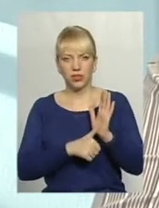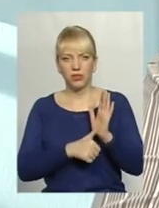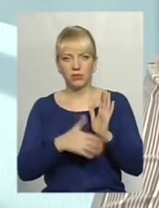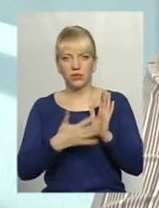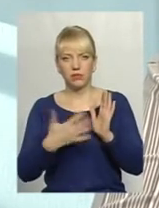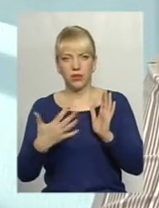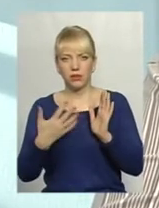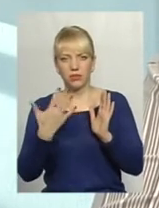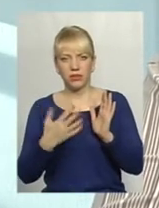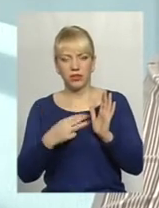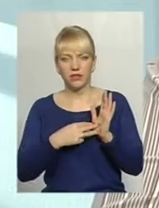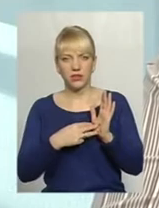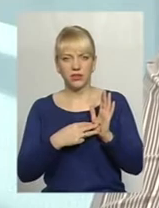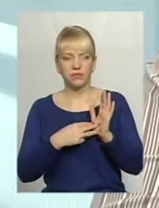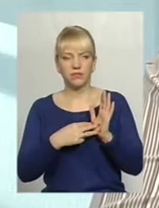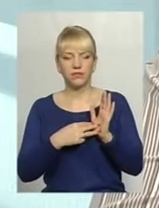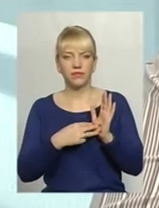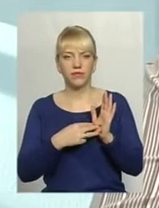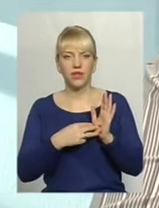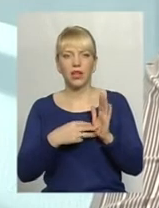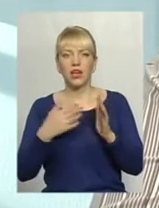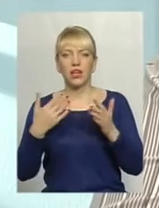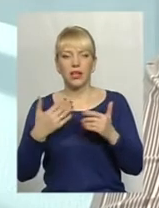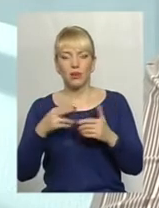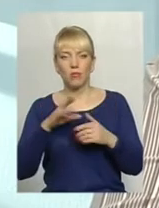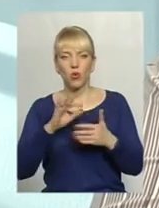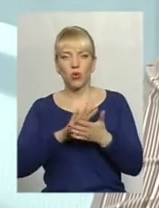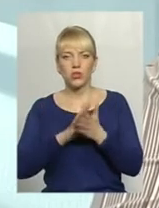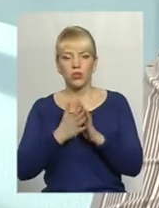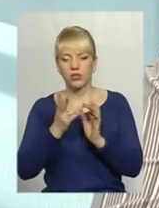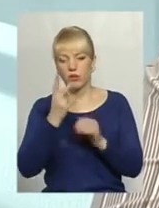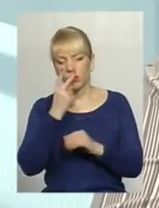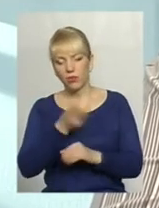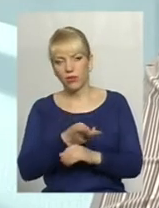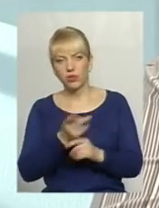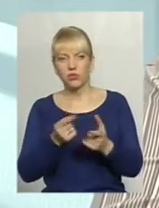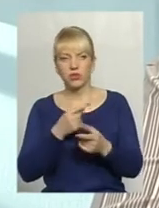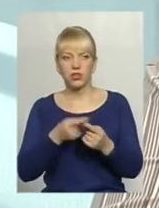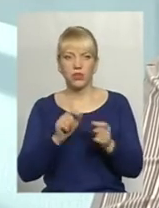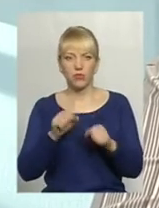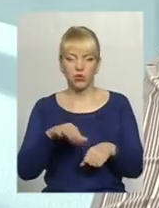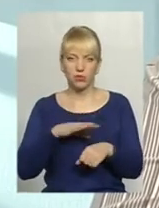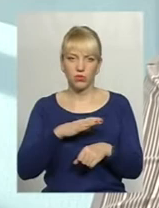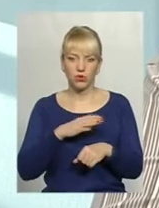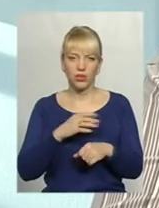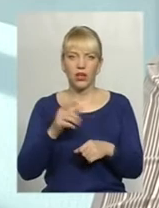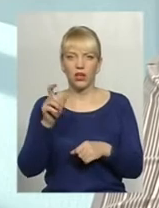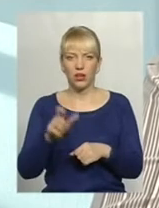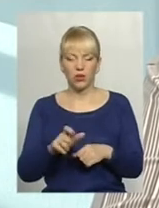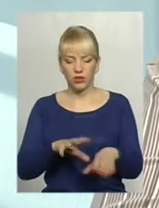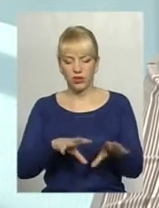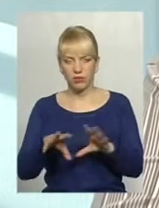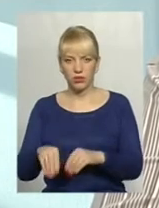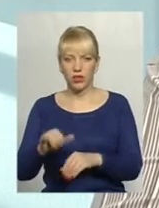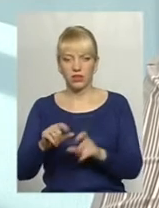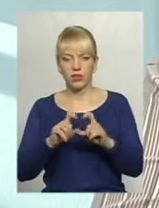58, і вже по ситуації ми будемо бачити, чи це може бути людина поселена у